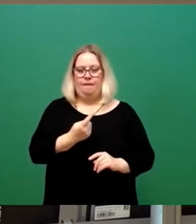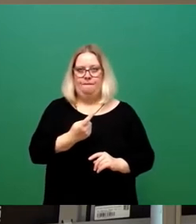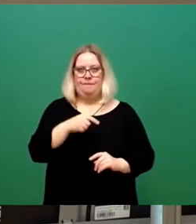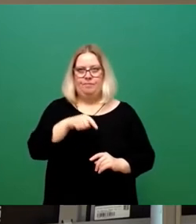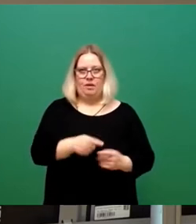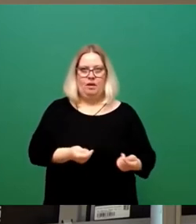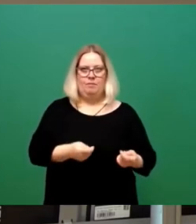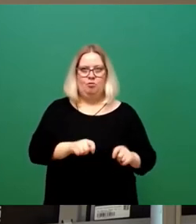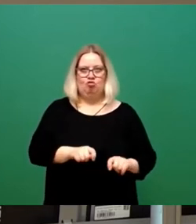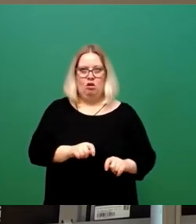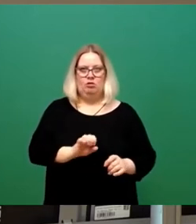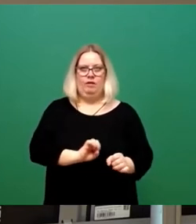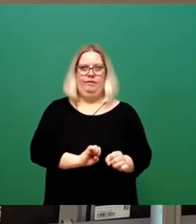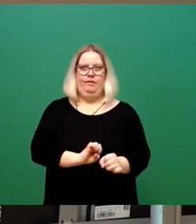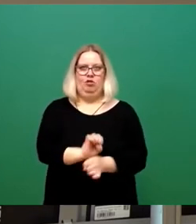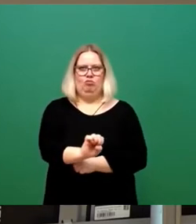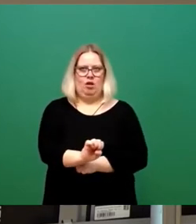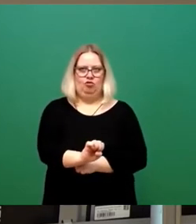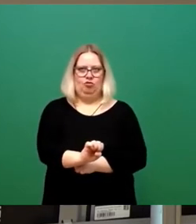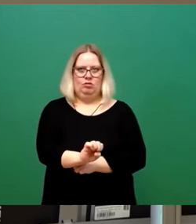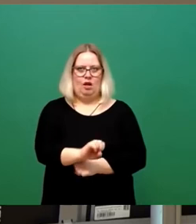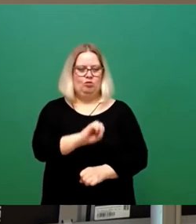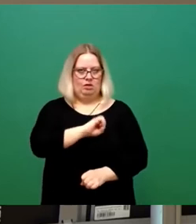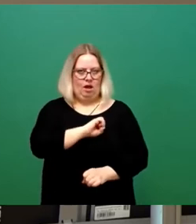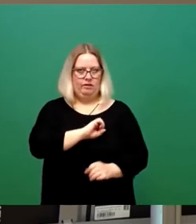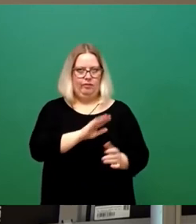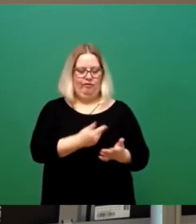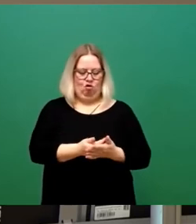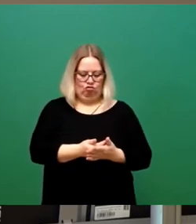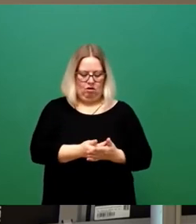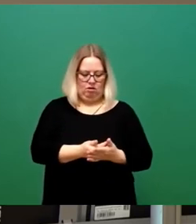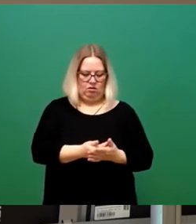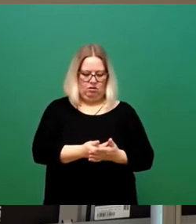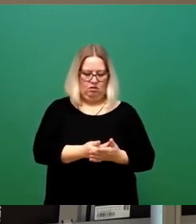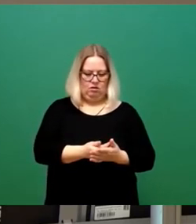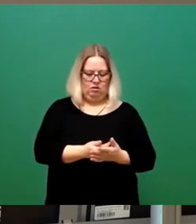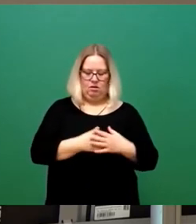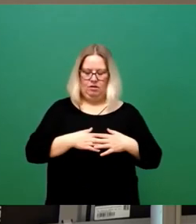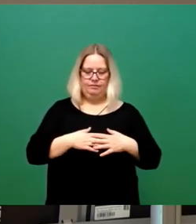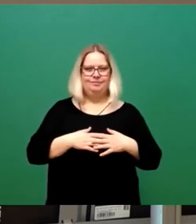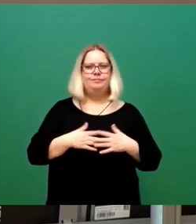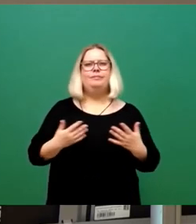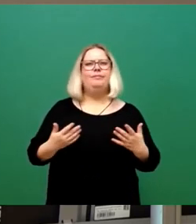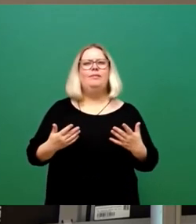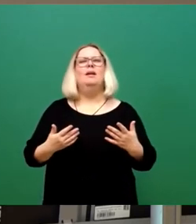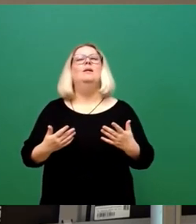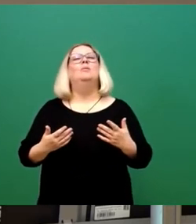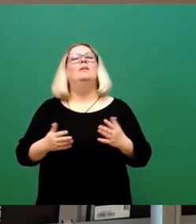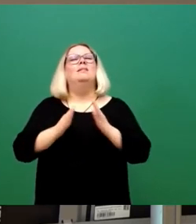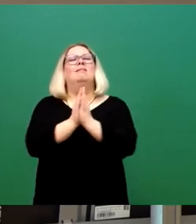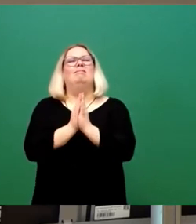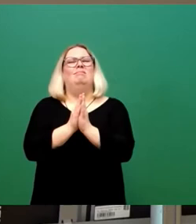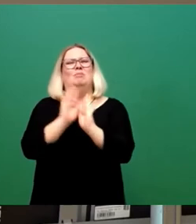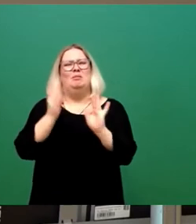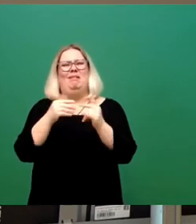widersprechen wird, also seinem eigenen Vorschlag. Da würde ich den Herrn Oberbürgermeister bitten, dass Sie das auch mal